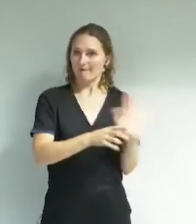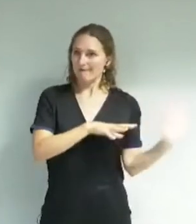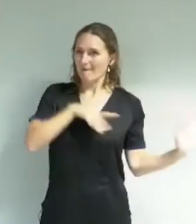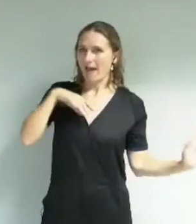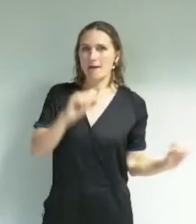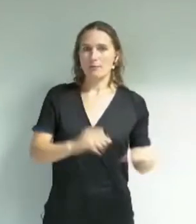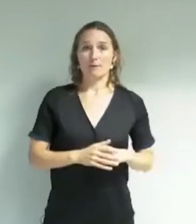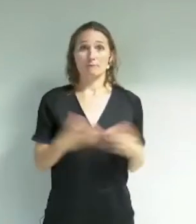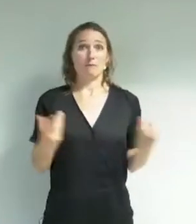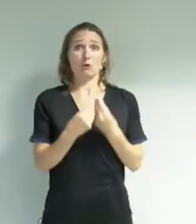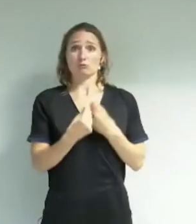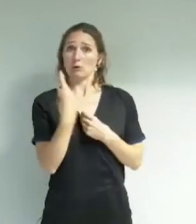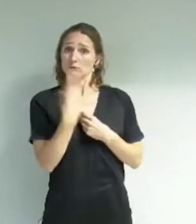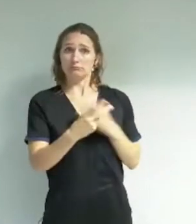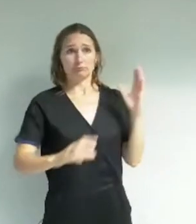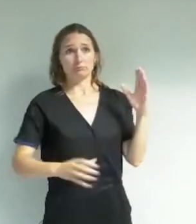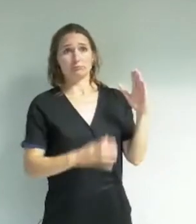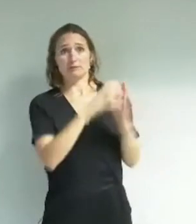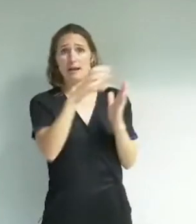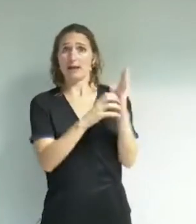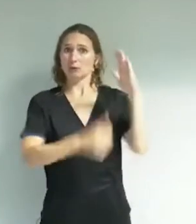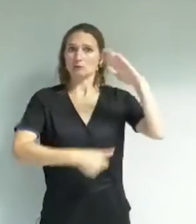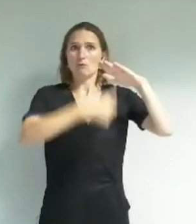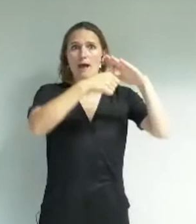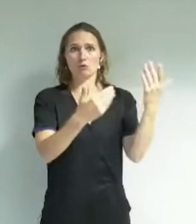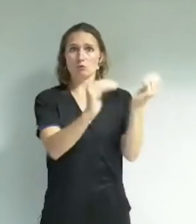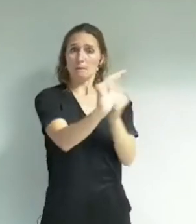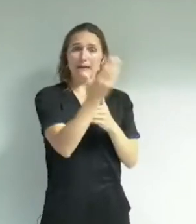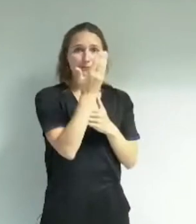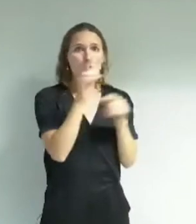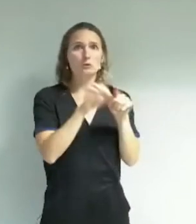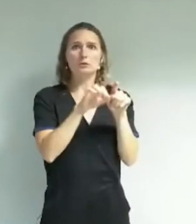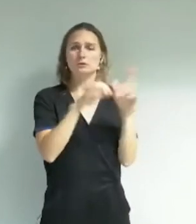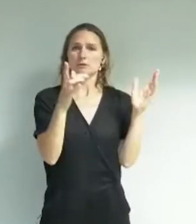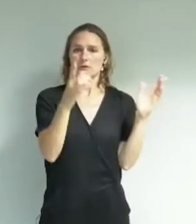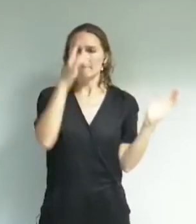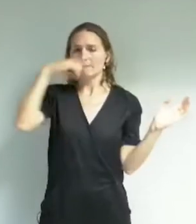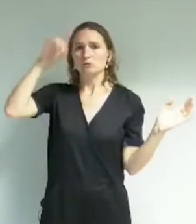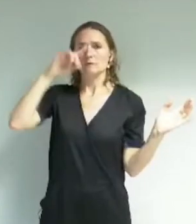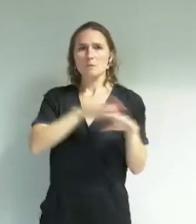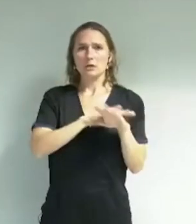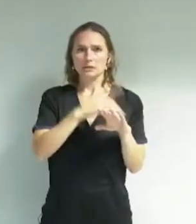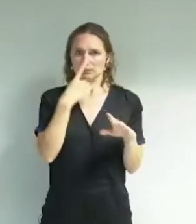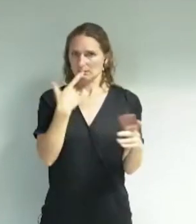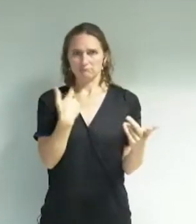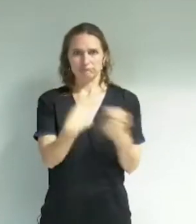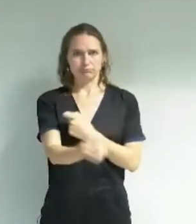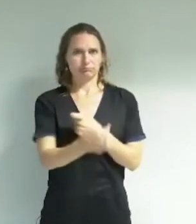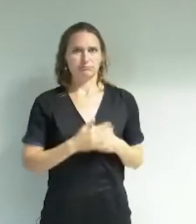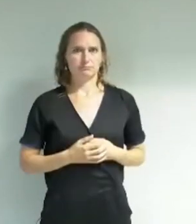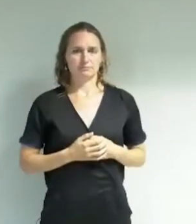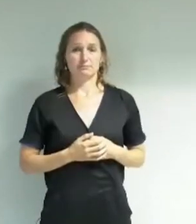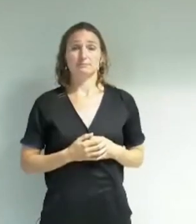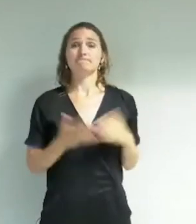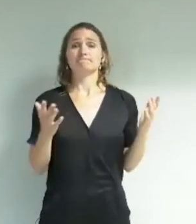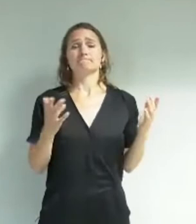malheureusement, votre délibération cadre que vous nous présentez aujourd'hui et votre orientation politique ne semblent pas le permettre. Si